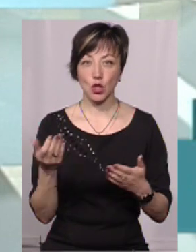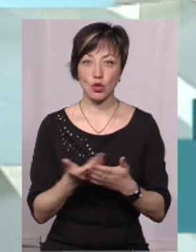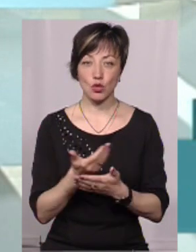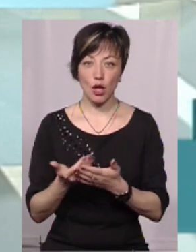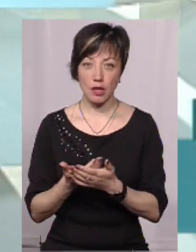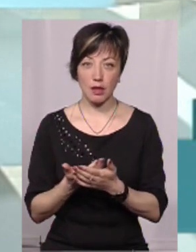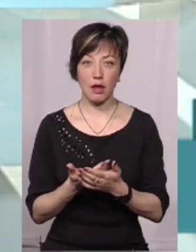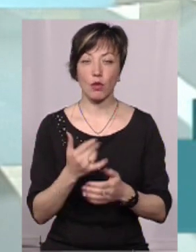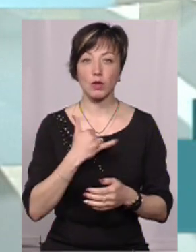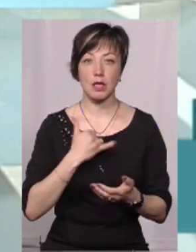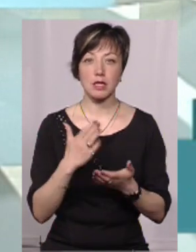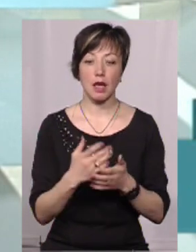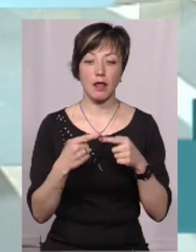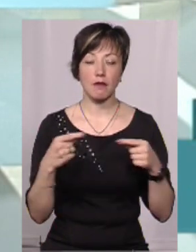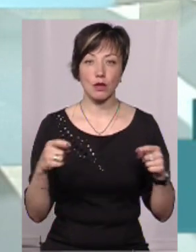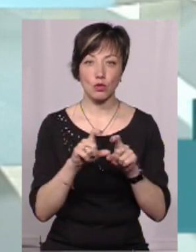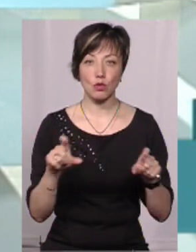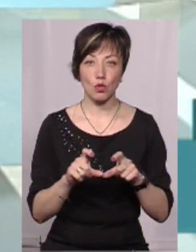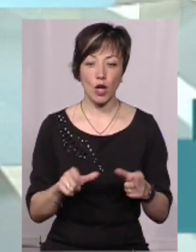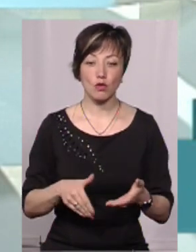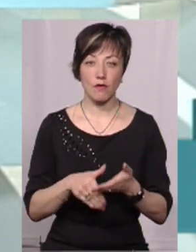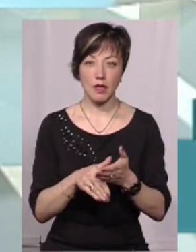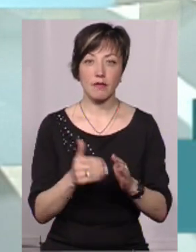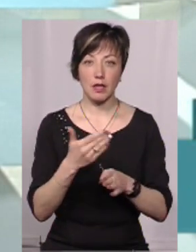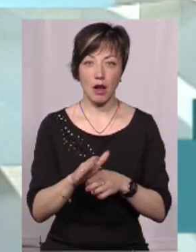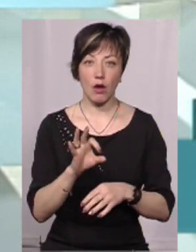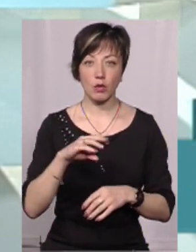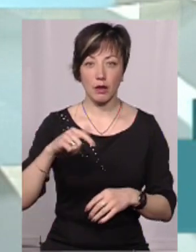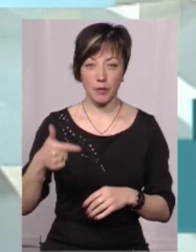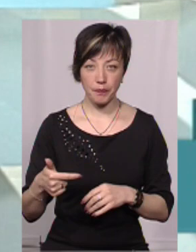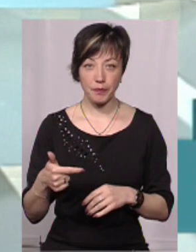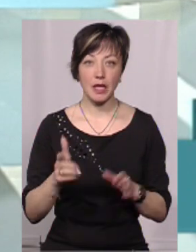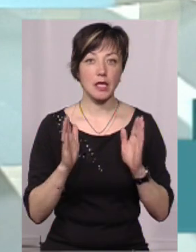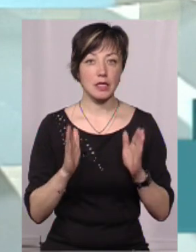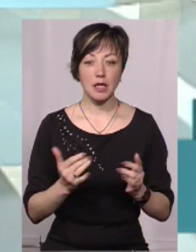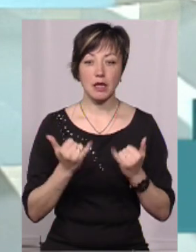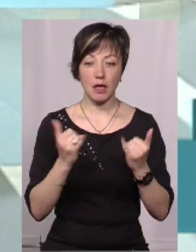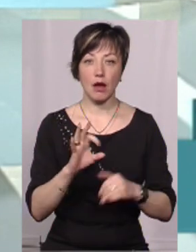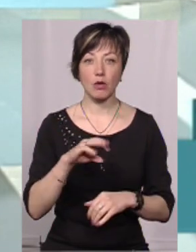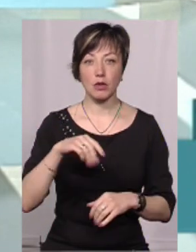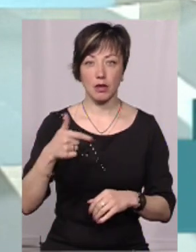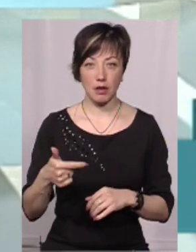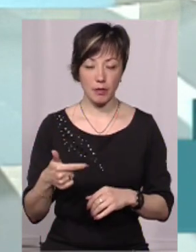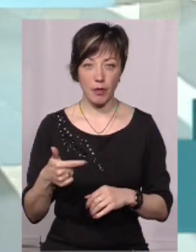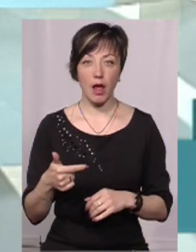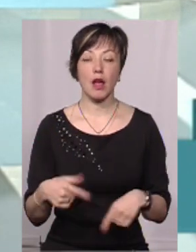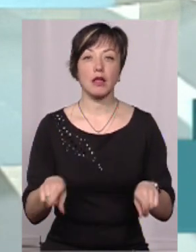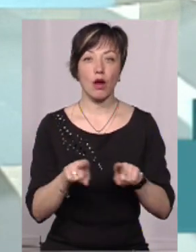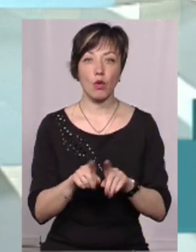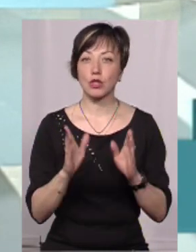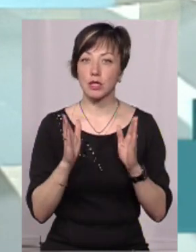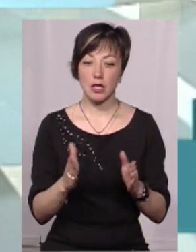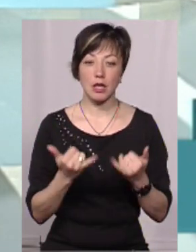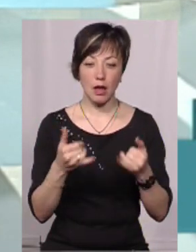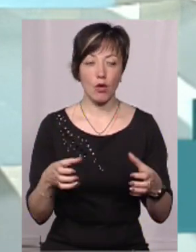сюжеті, в нас є інфраструктурна особенція, яка виділяється для об'єднаних територіальних громад, тільки для об'єднаних територіальних громад. Також,